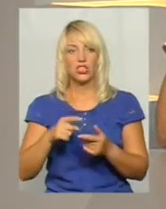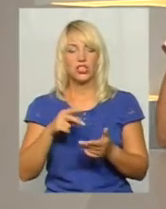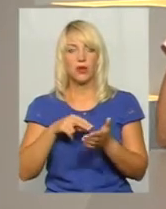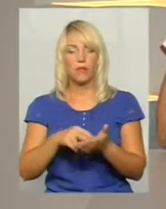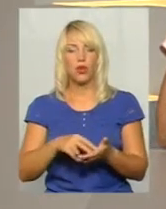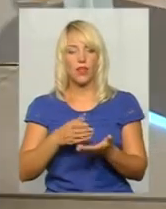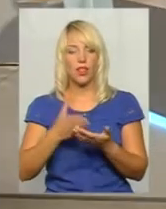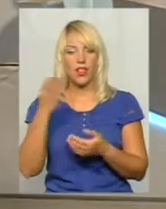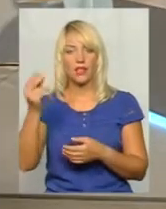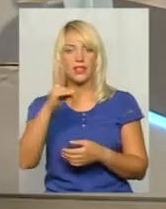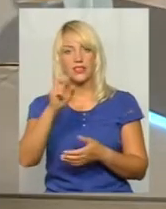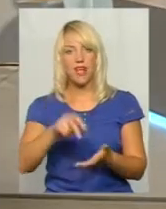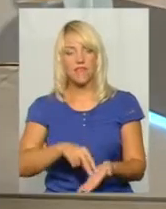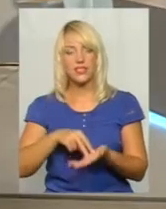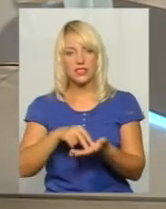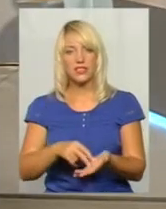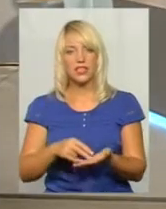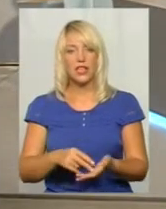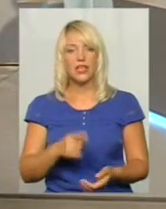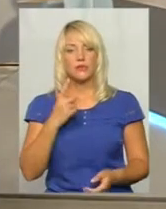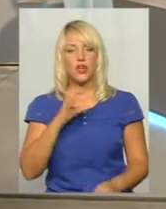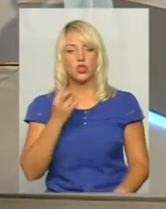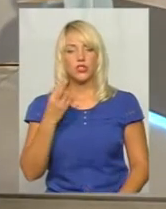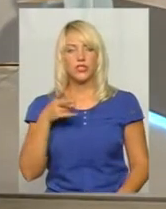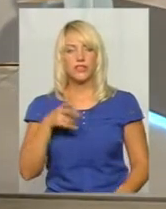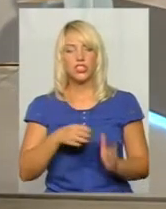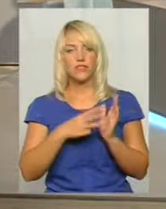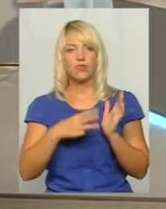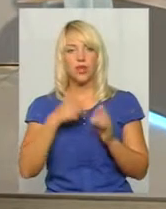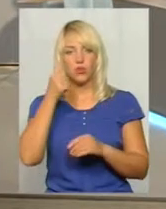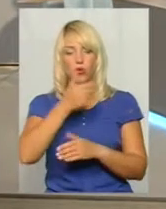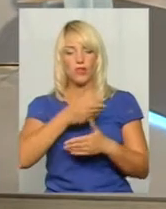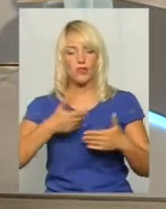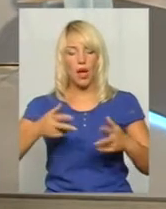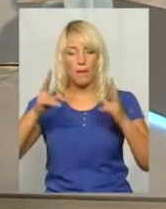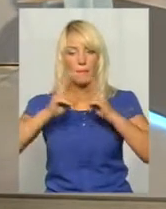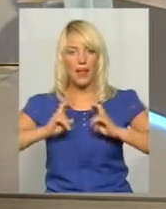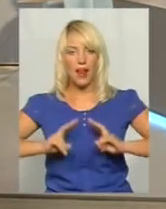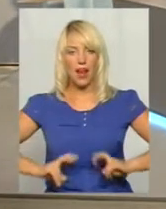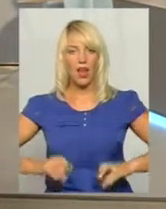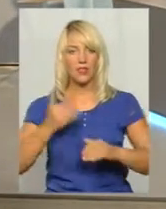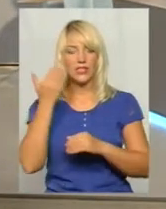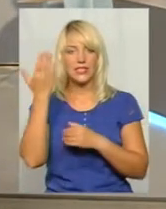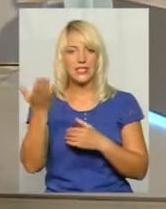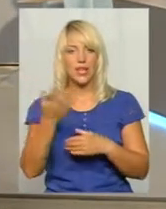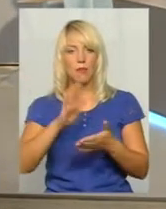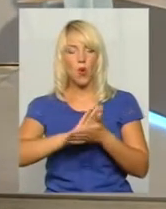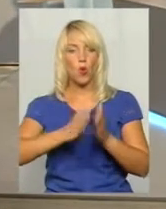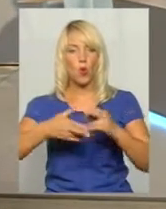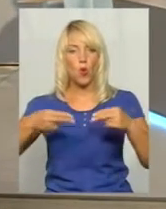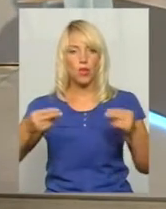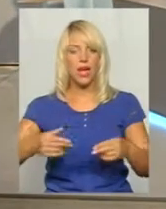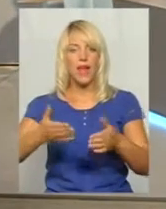Безперечно, з 1 січня 2018 року нами переглянута з ними угода. От ми